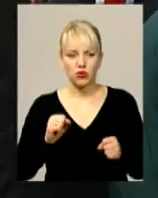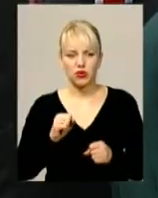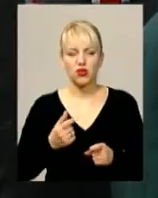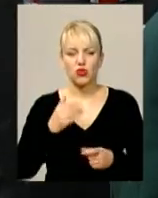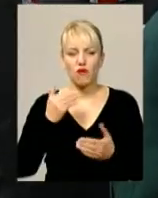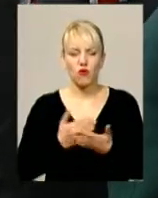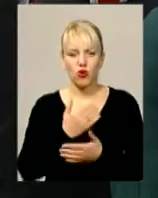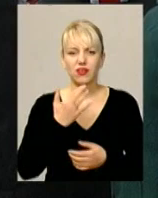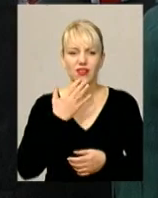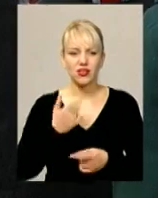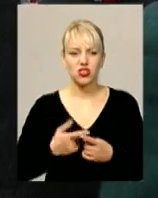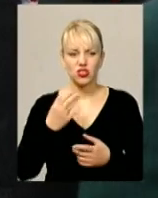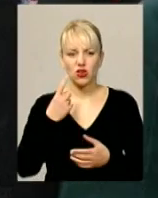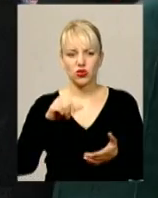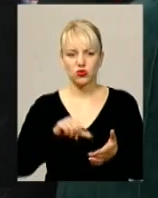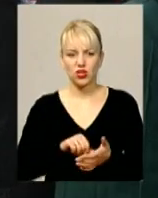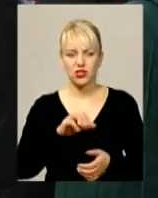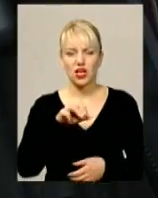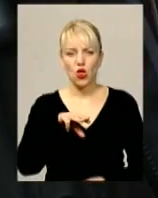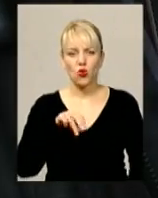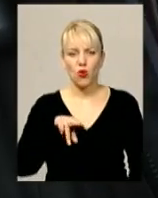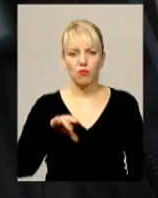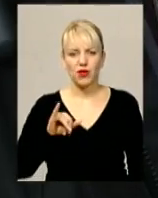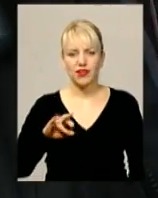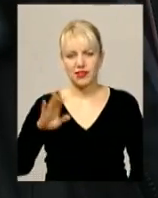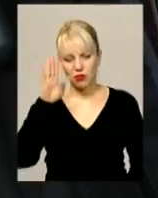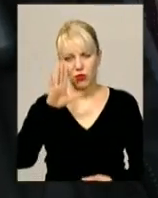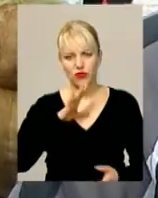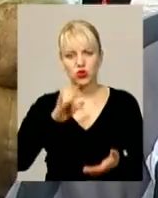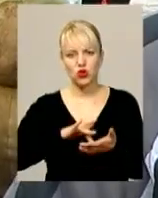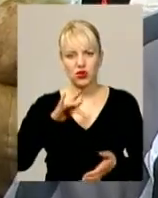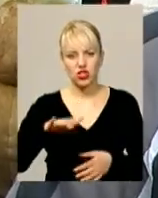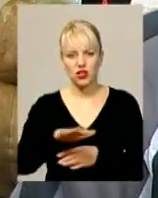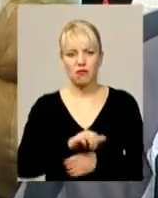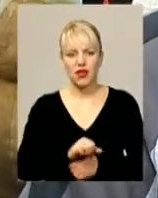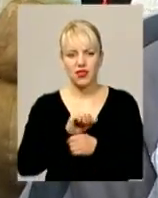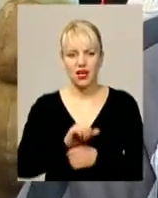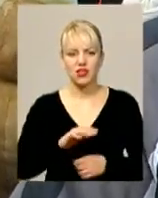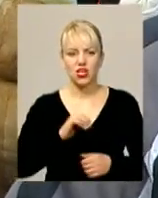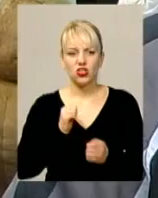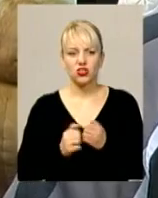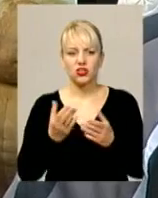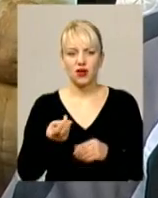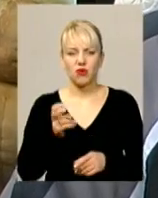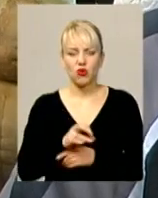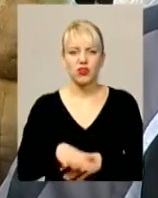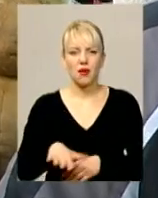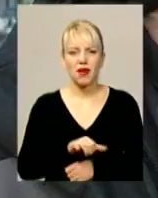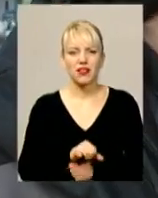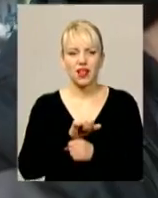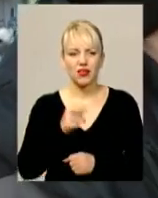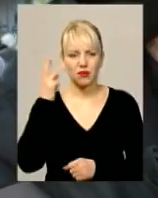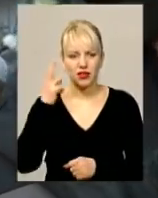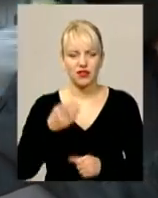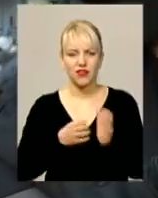учасник Революції Гідності – Олег Топельницький. Хлопець був на столичному Майдані і чи не щодня приходив на Євромайдан Хмельницького. 19 лютого